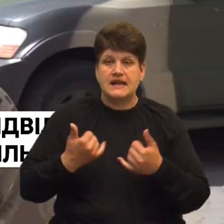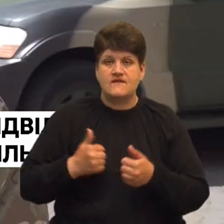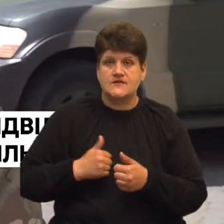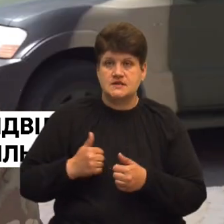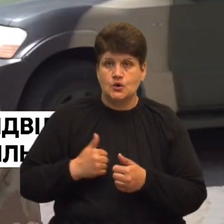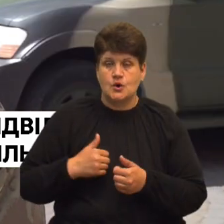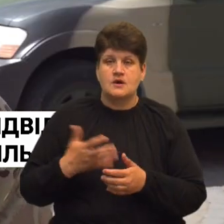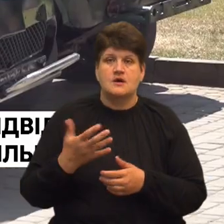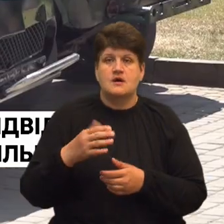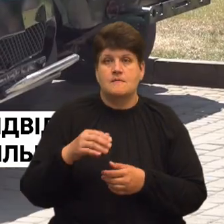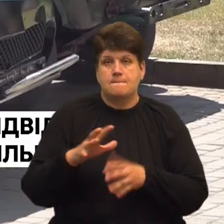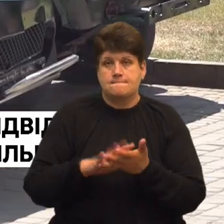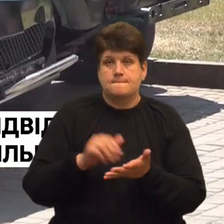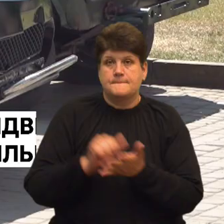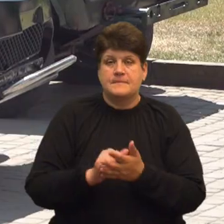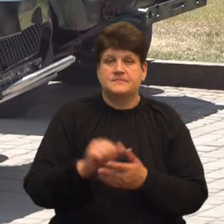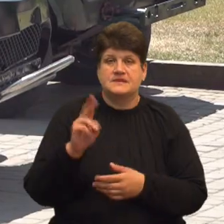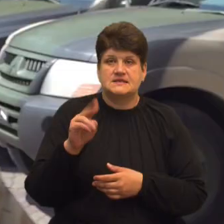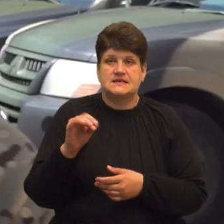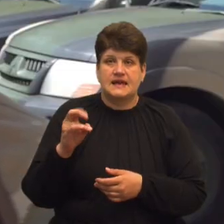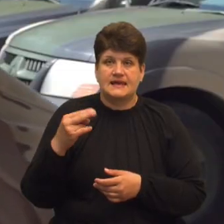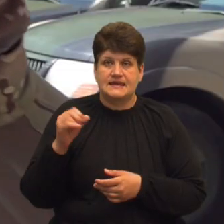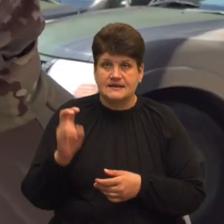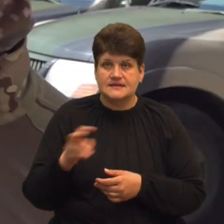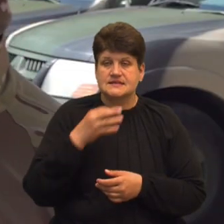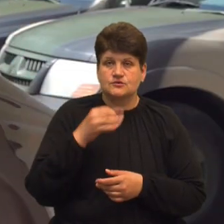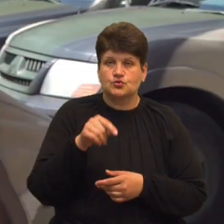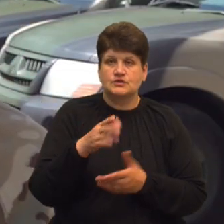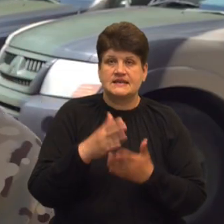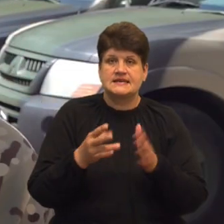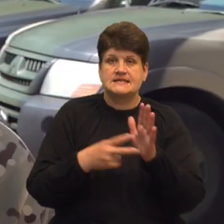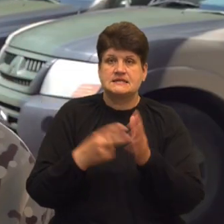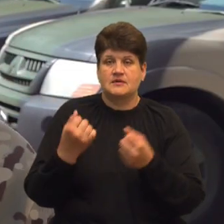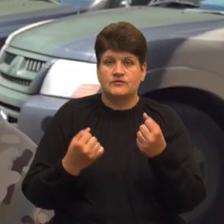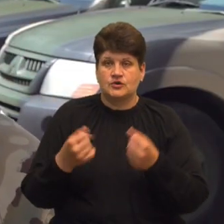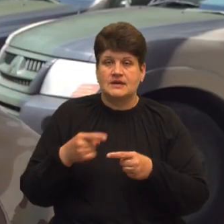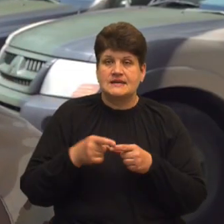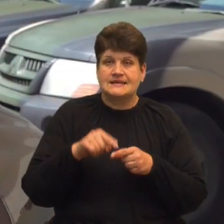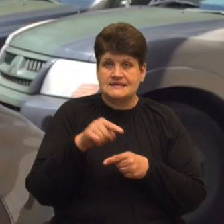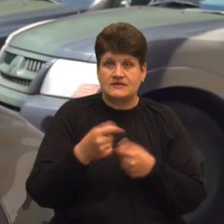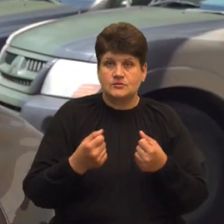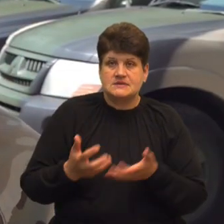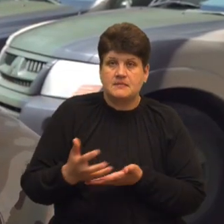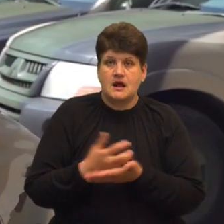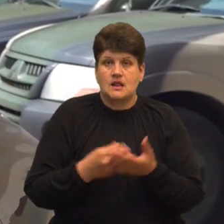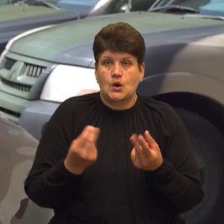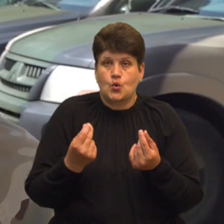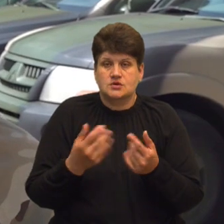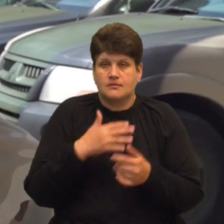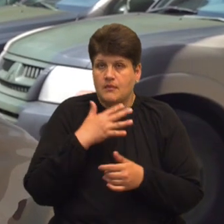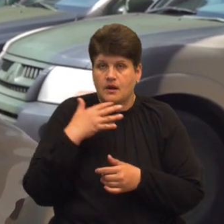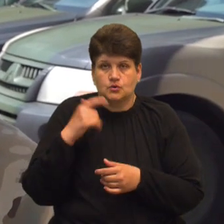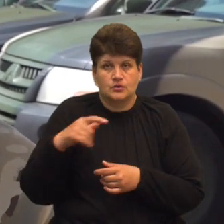позивним «Цадік» розповів, що тут є сім авто. Ці автомобілі збирали кошти дуже багато людей, вся